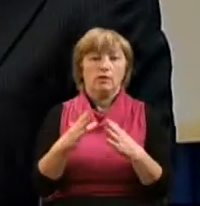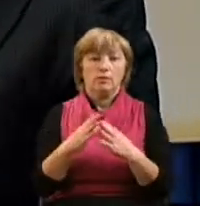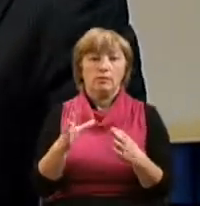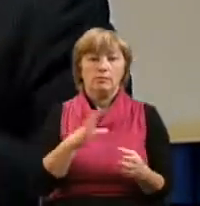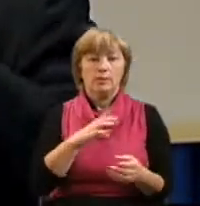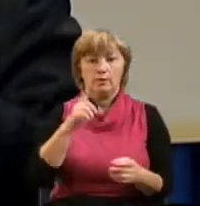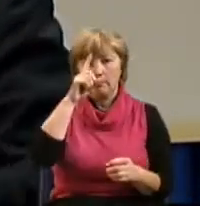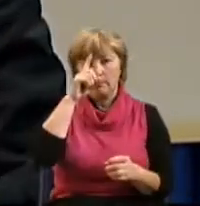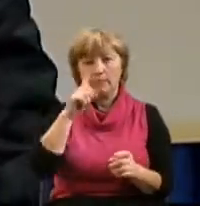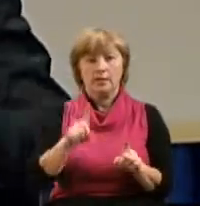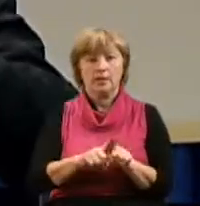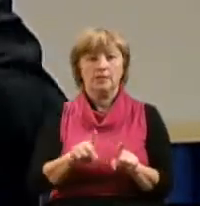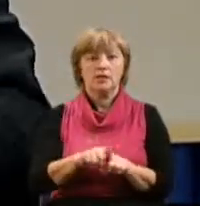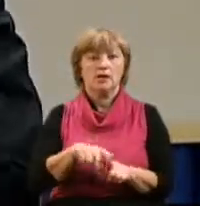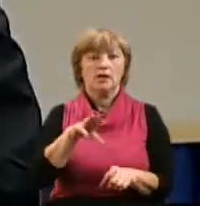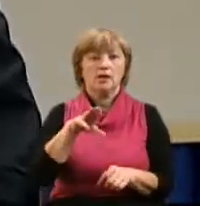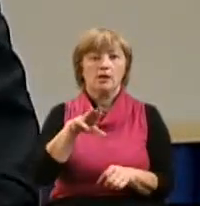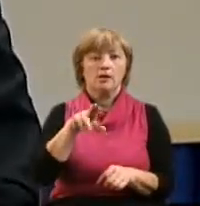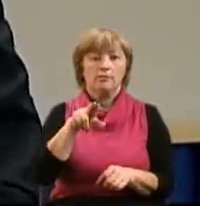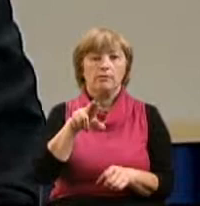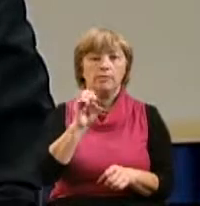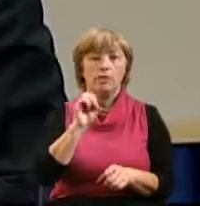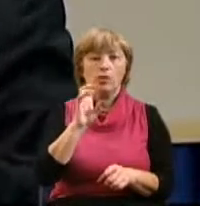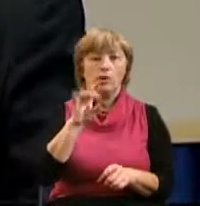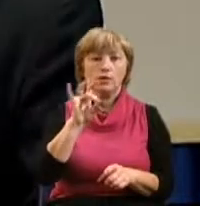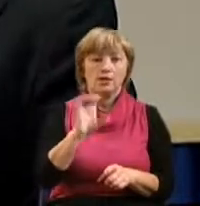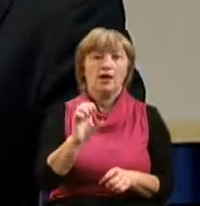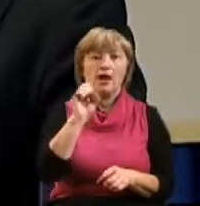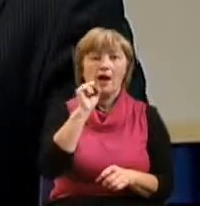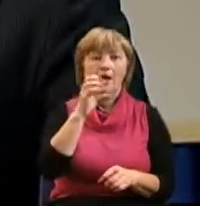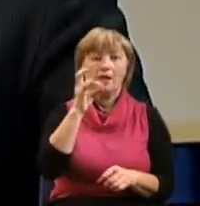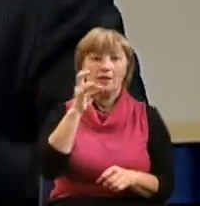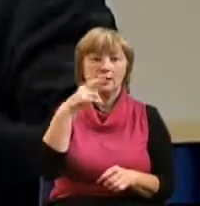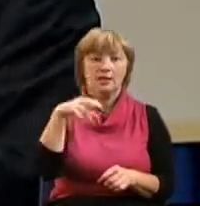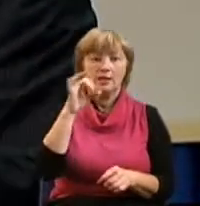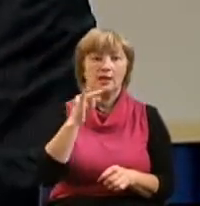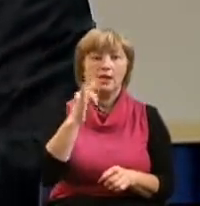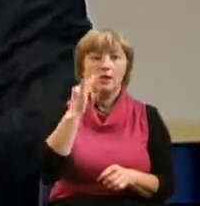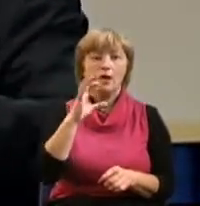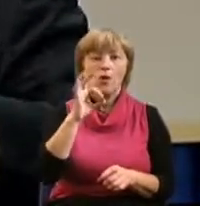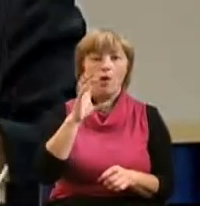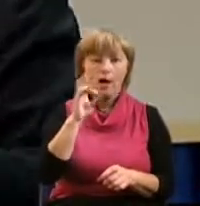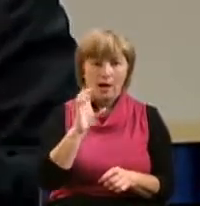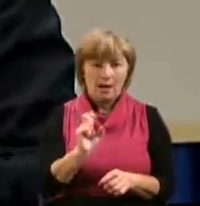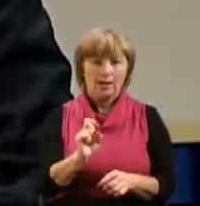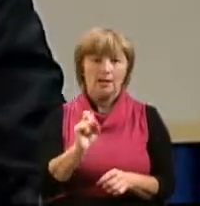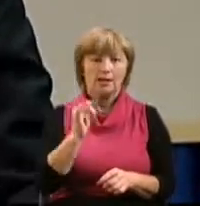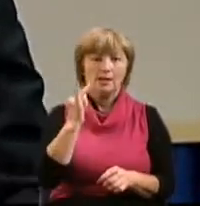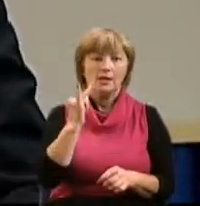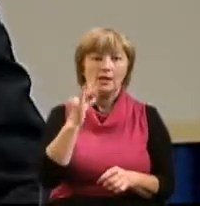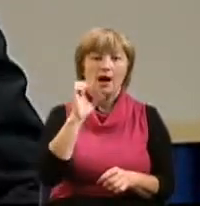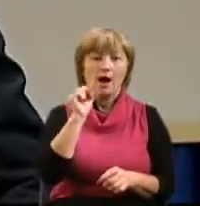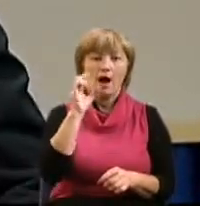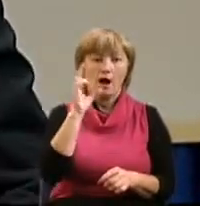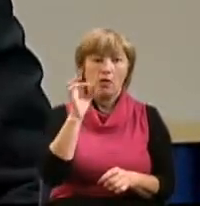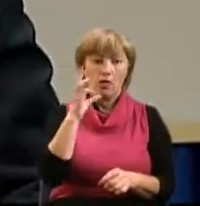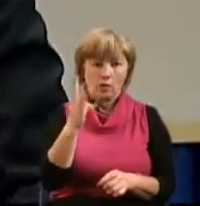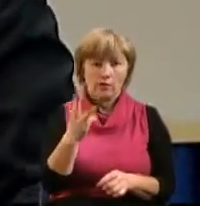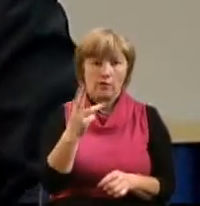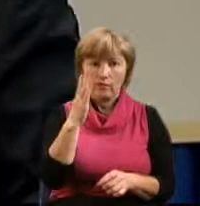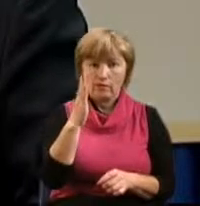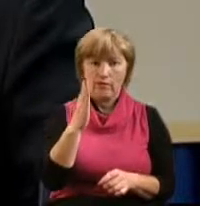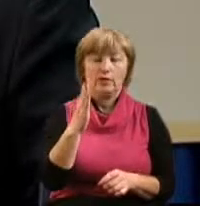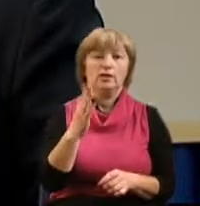братья Петр и Андрей, Иоанн и Иаков. Это первая группа. Вторая